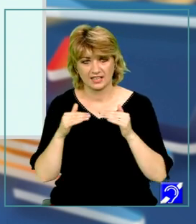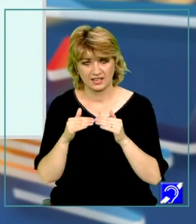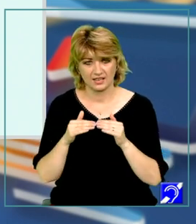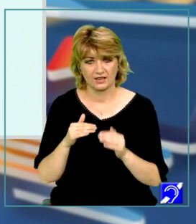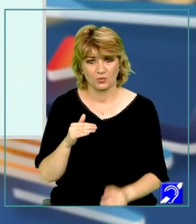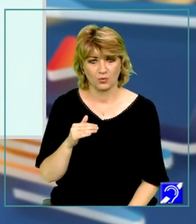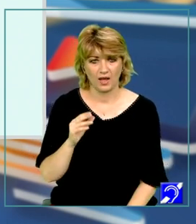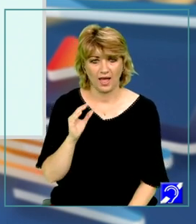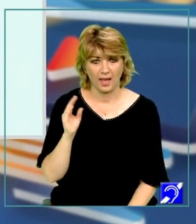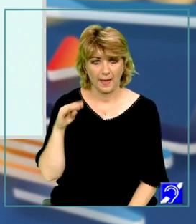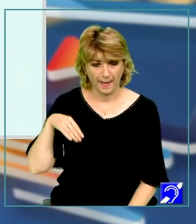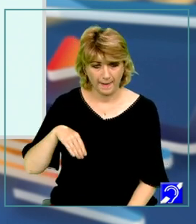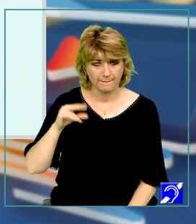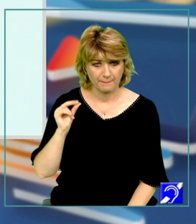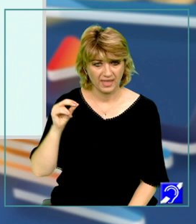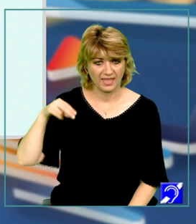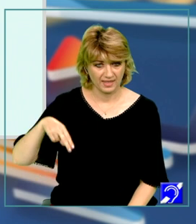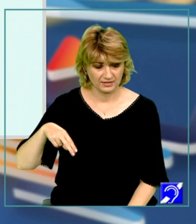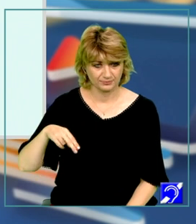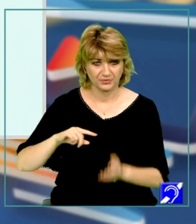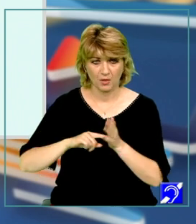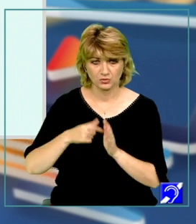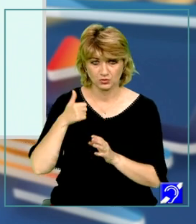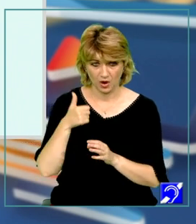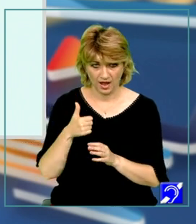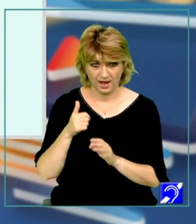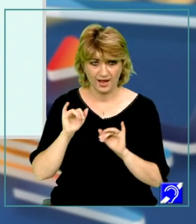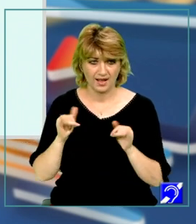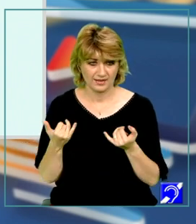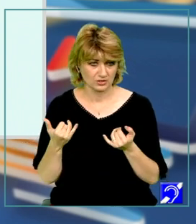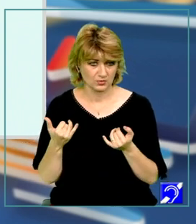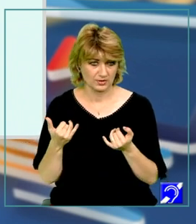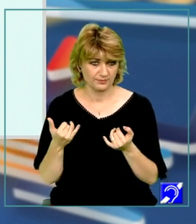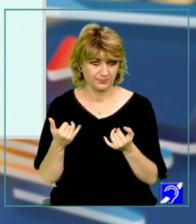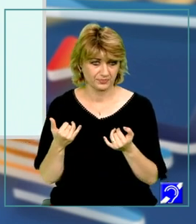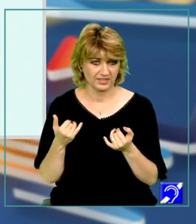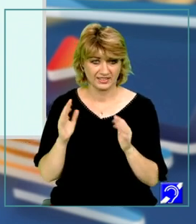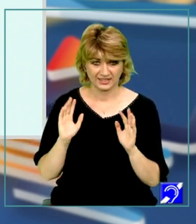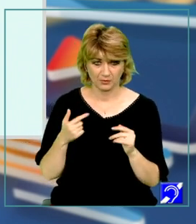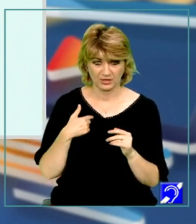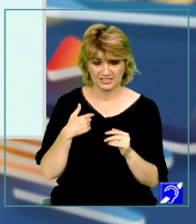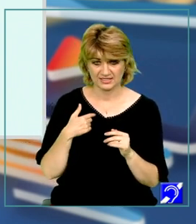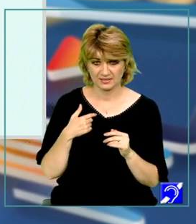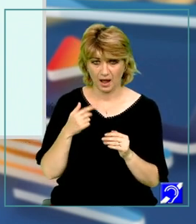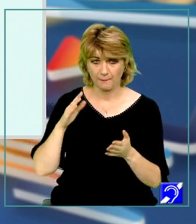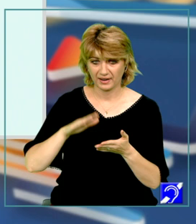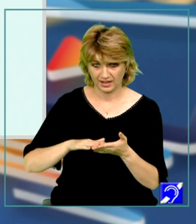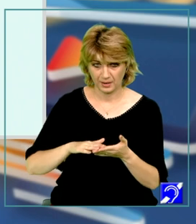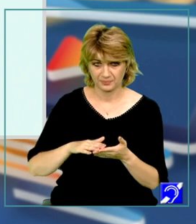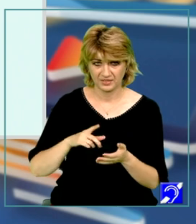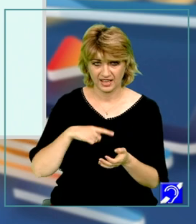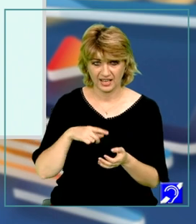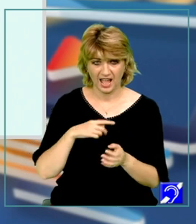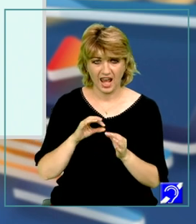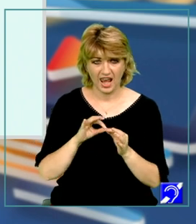N. La punctul A, cazul pe care trebuia să îl aplicăm era